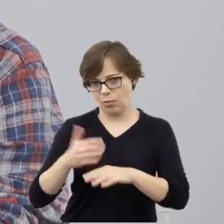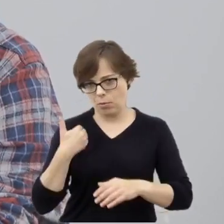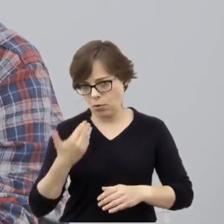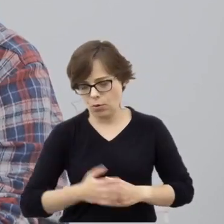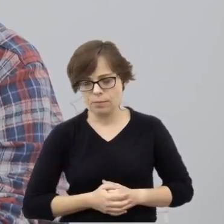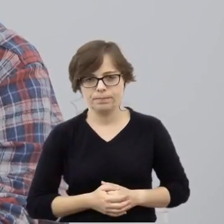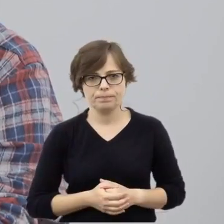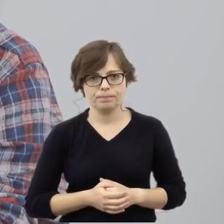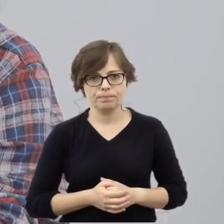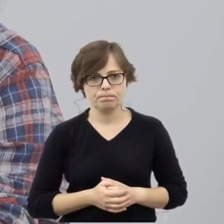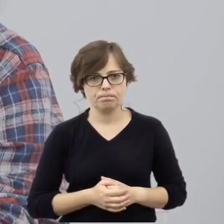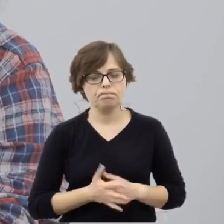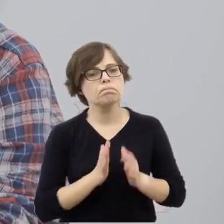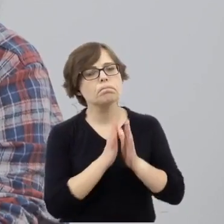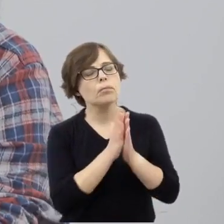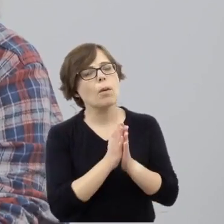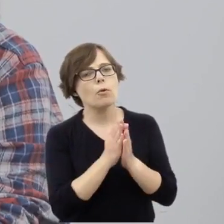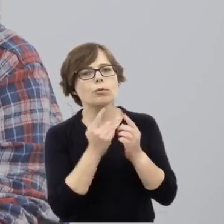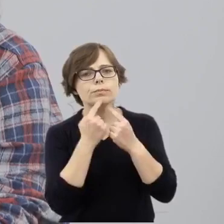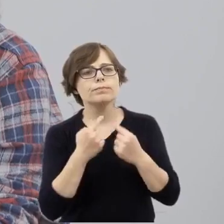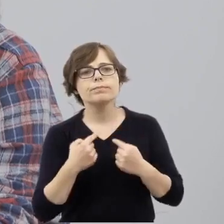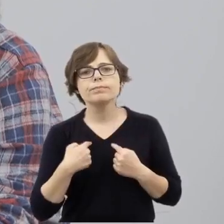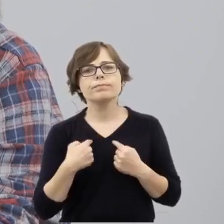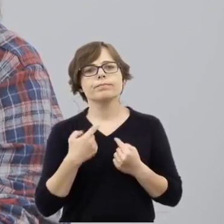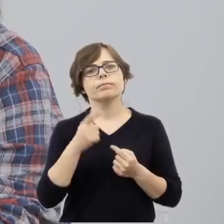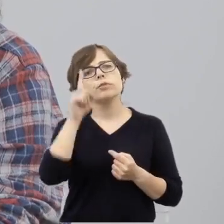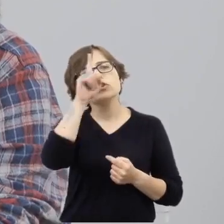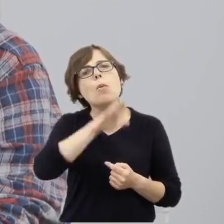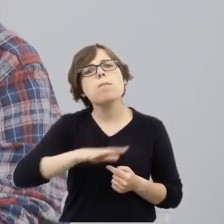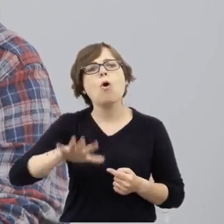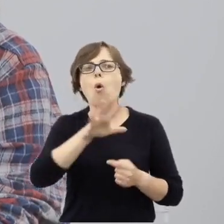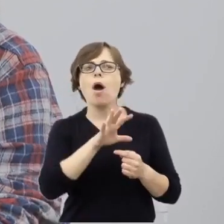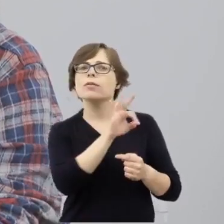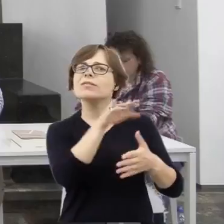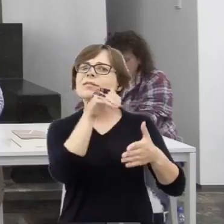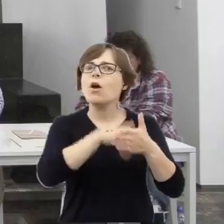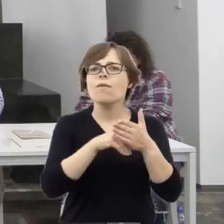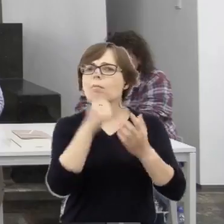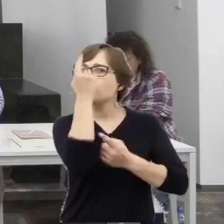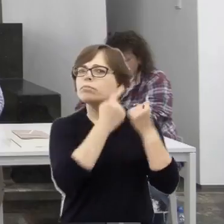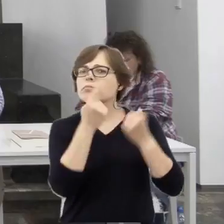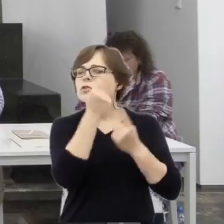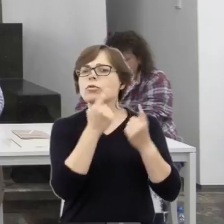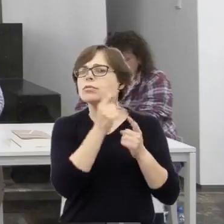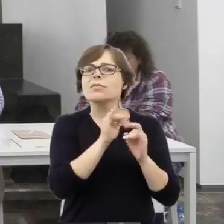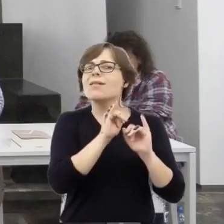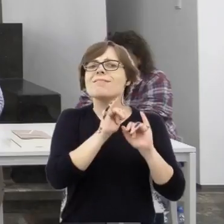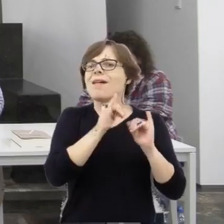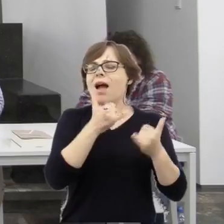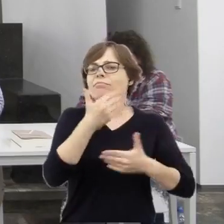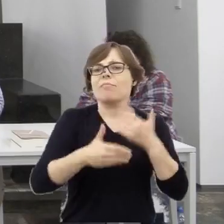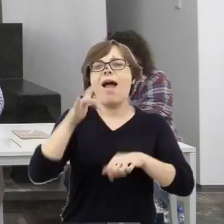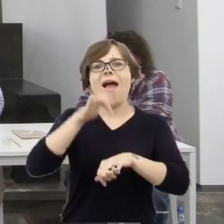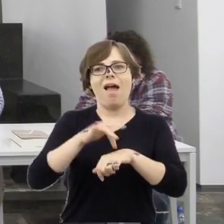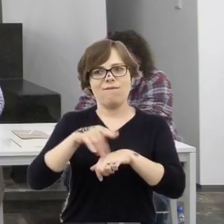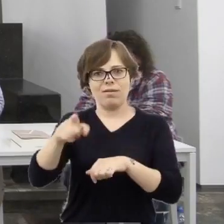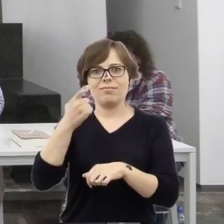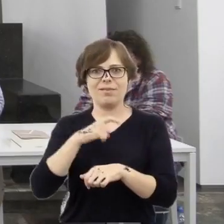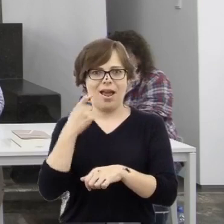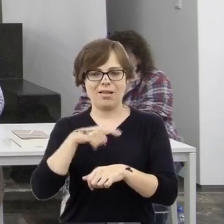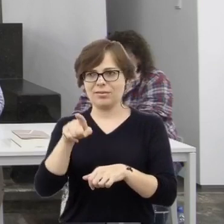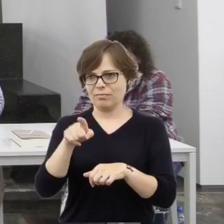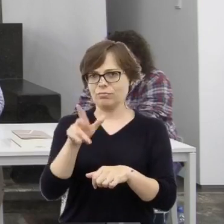Jakie postawy społeczne doprowadziły do tego tragicznego wydarzenia w Kielcach i